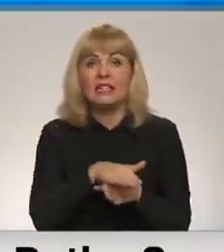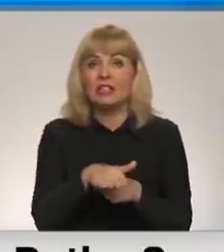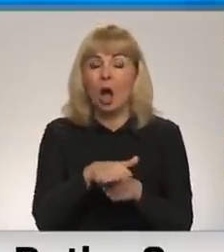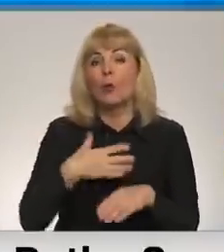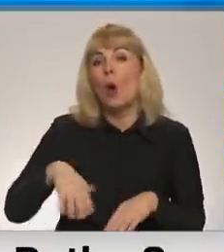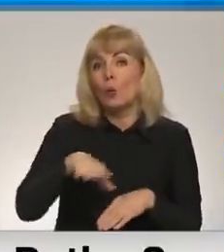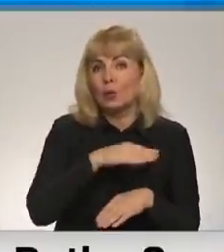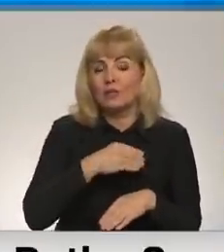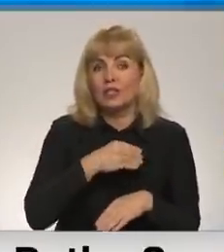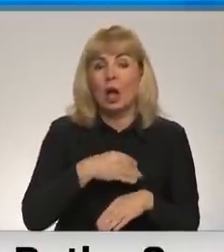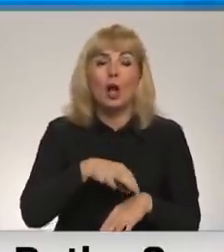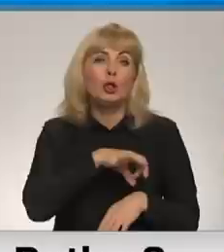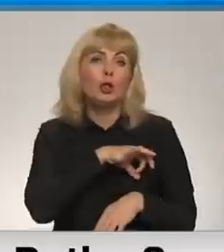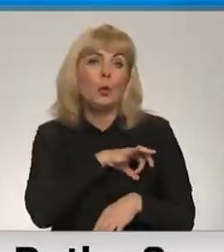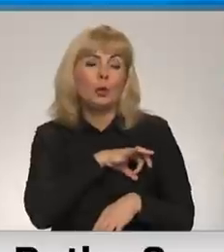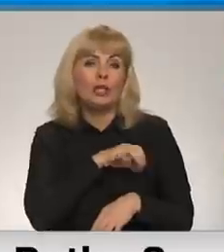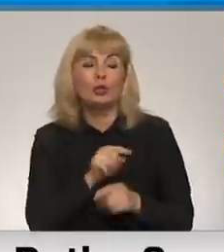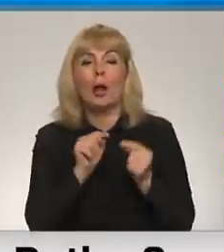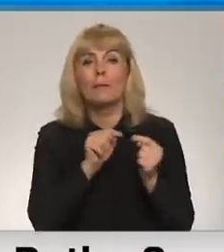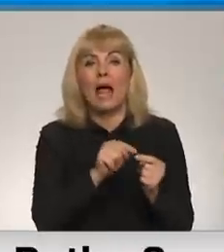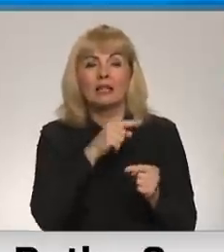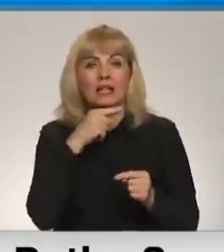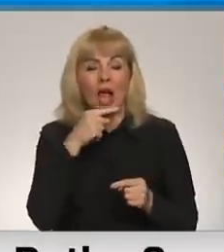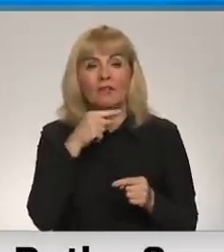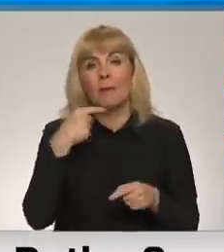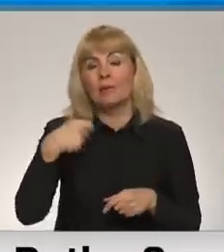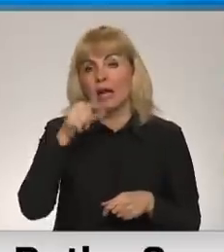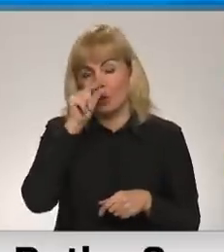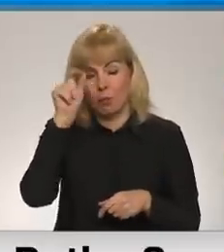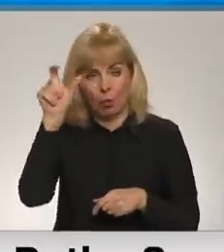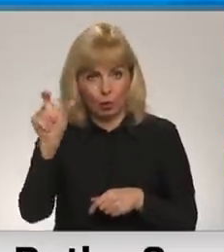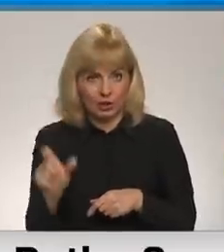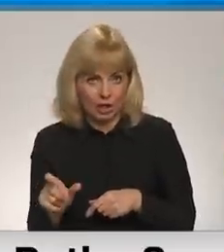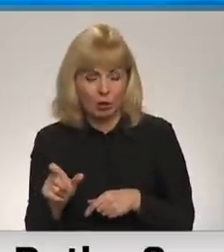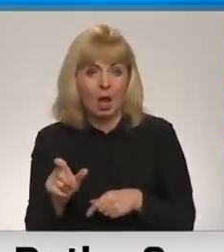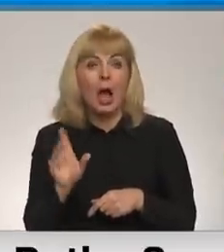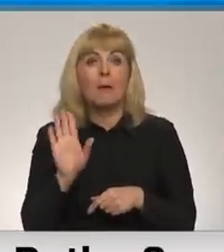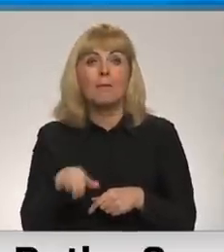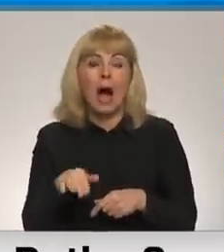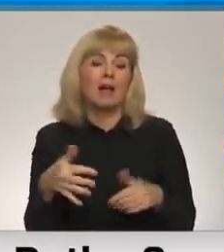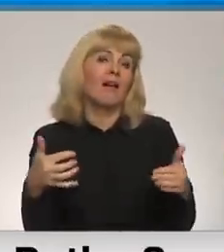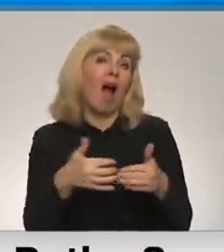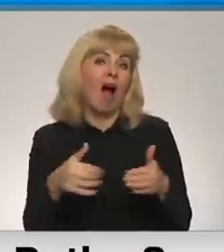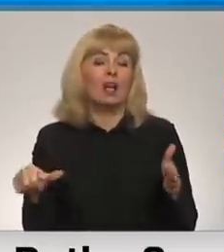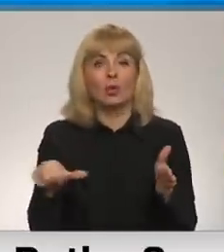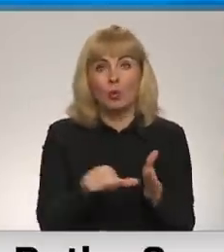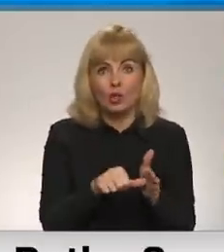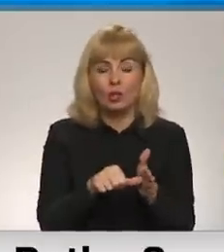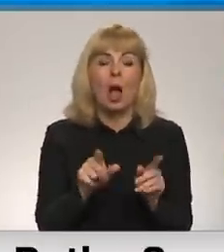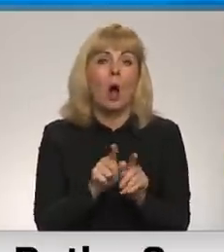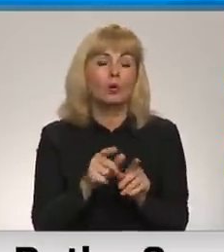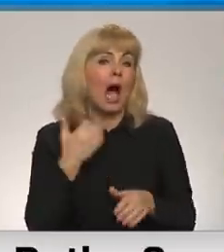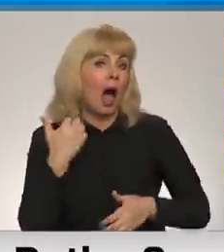universālo jurisdikciju pret Krievijas prezidenta Vladimira Putina par kara noziegumiem un par agresiju.